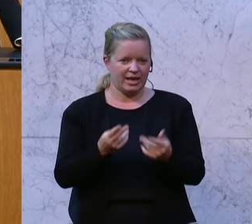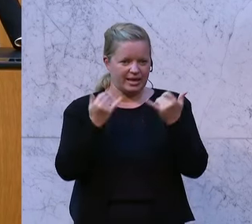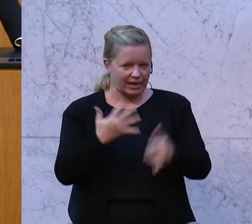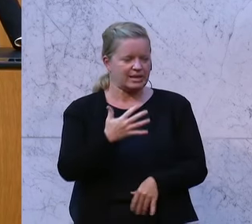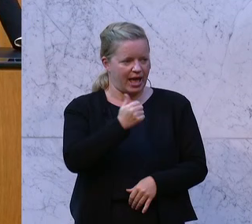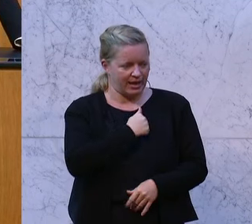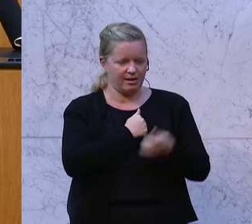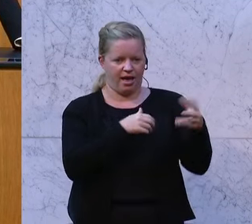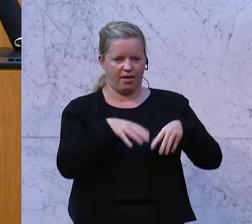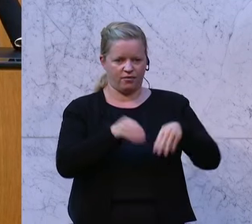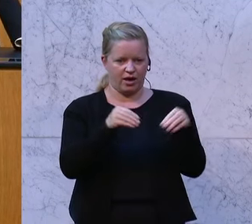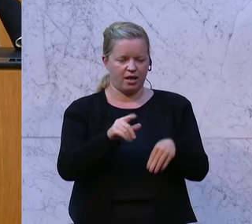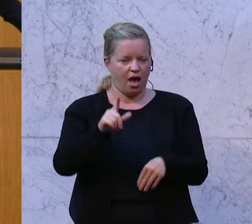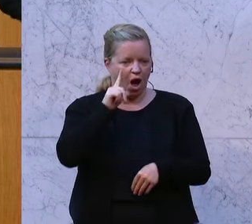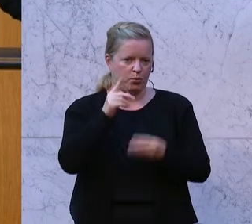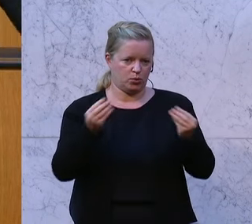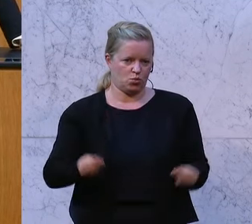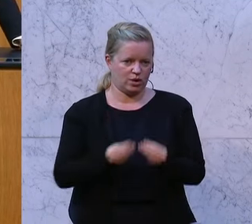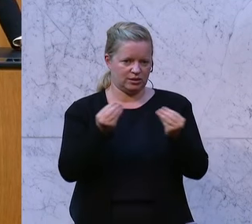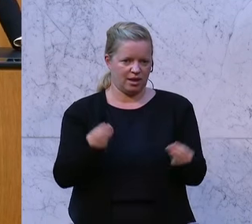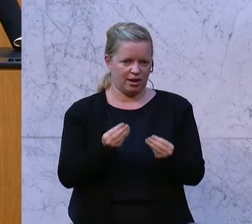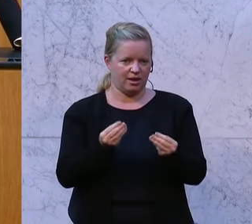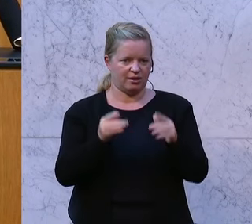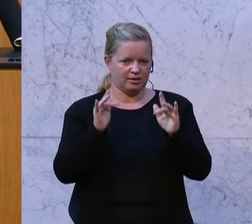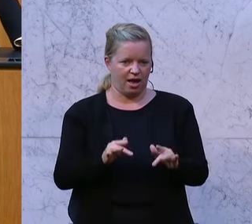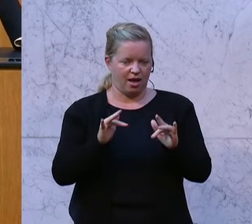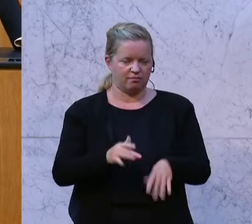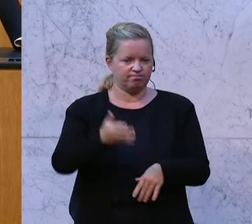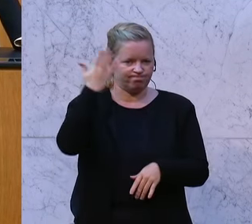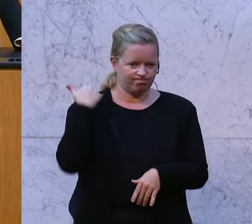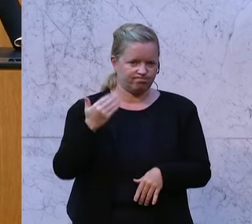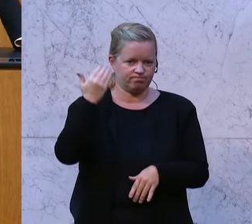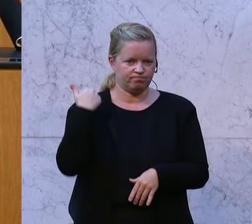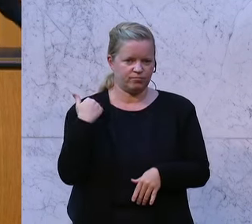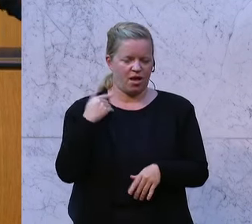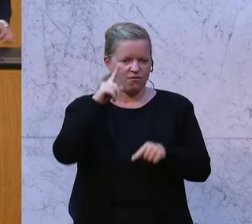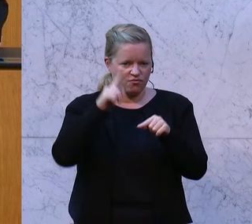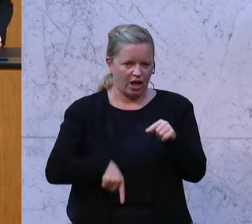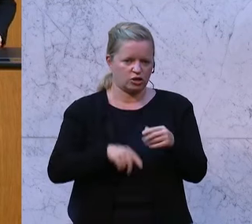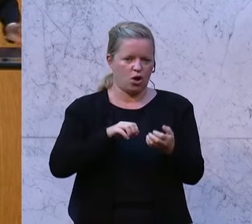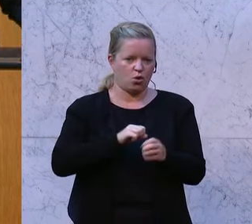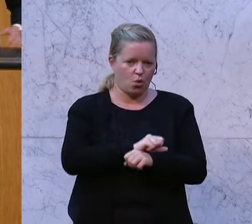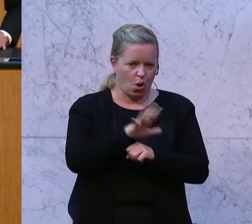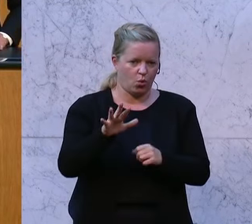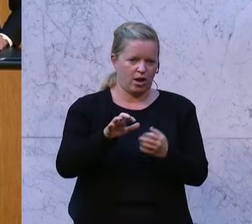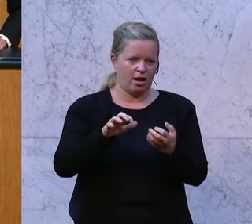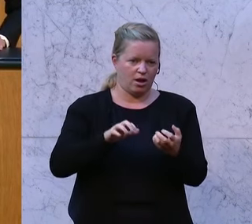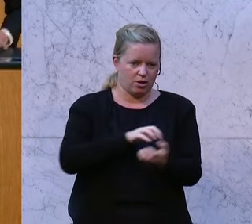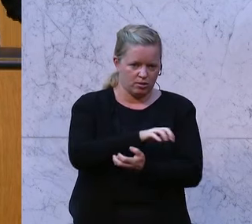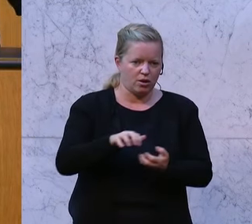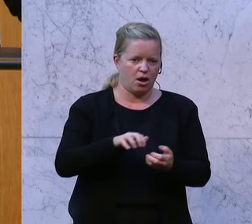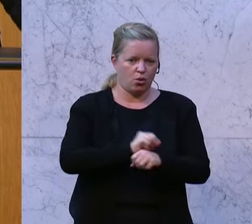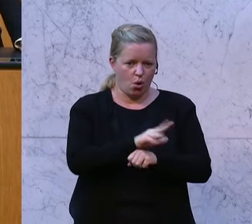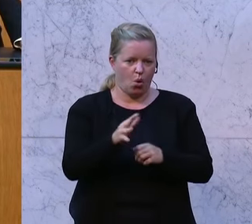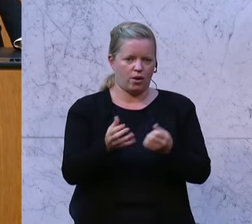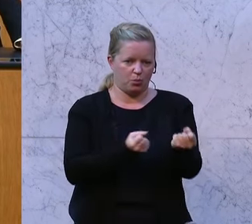einzugestehen, dass eine der wesentlichen Ursachen eine fanatische und vollkommen falsche Corona-Lockdown-Politik war, die nicht